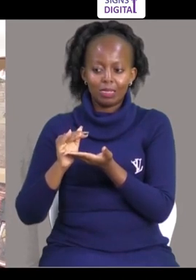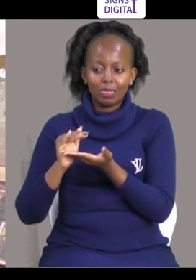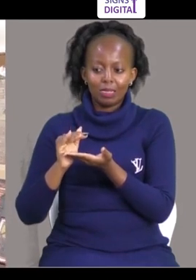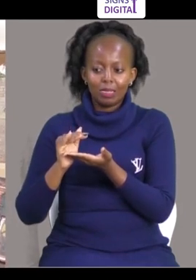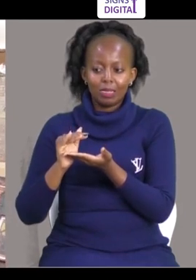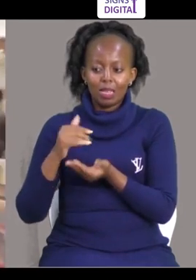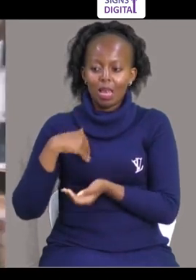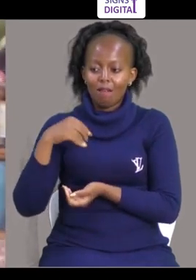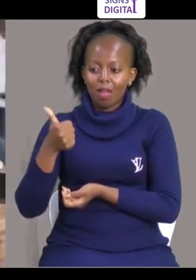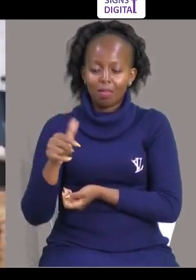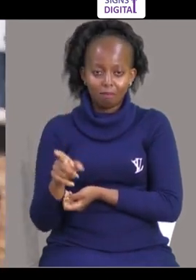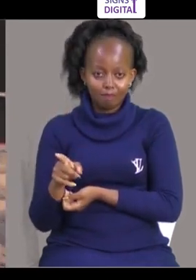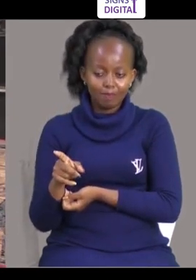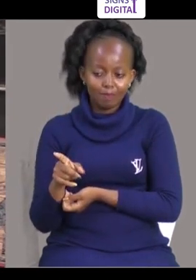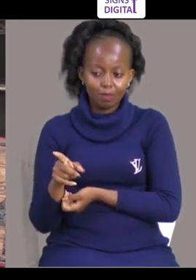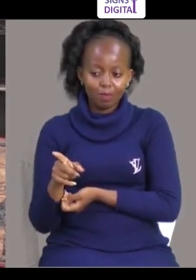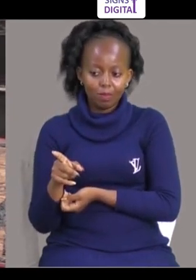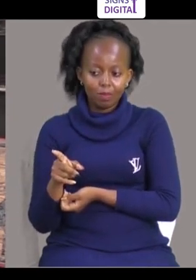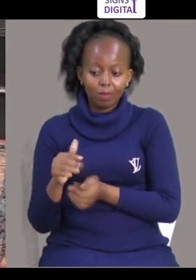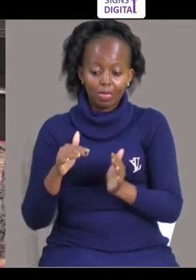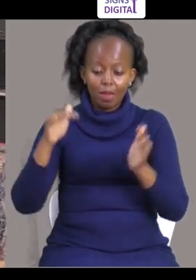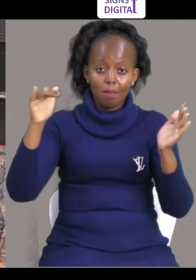pita Lakini sasa Nimepunguza Iyo Mimepunguza